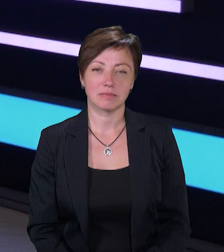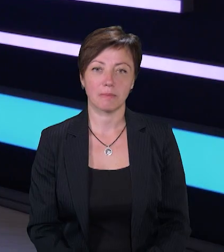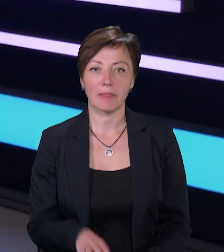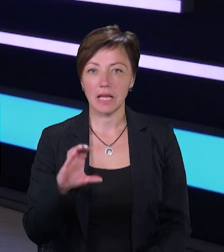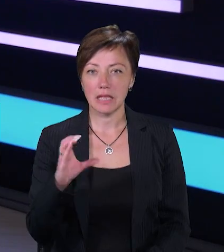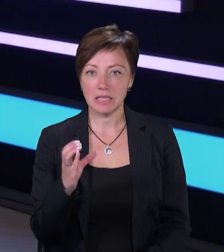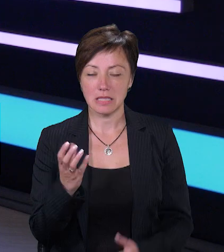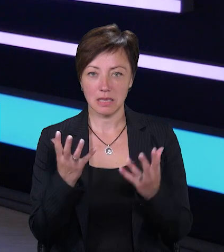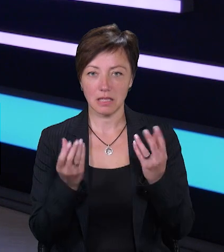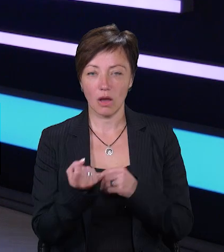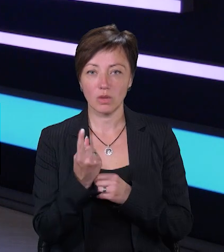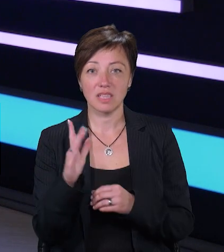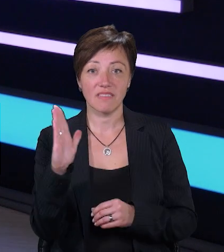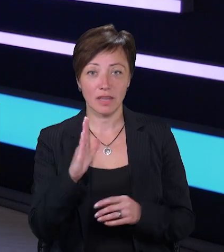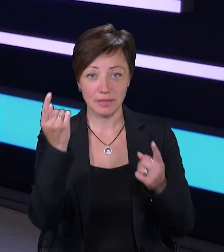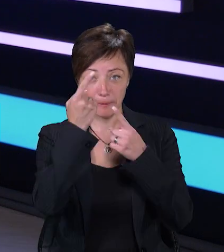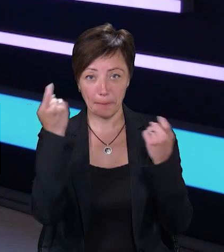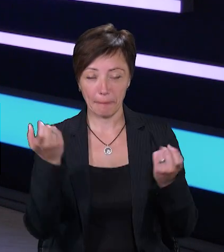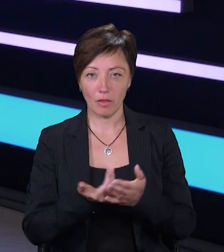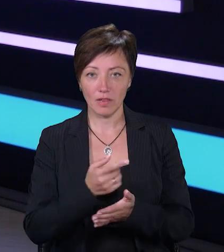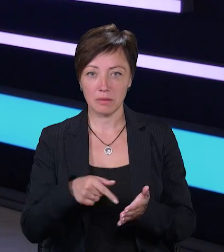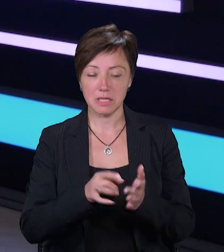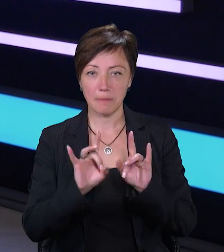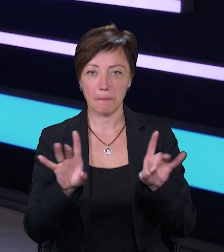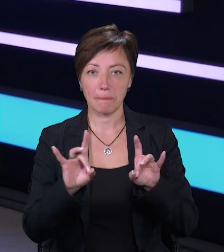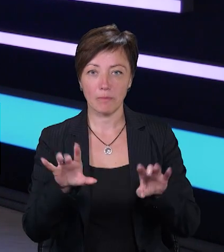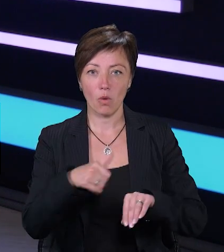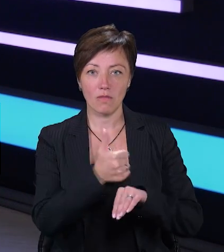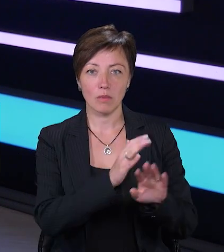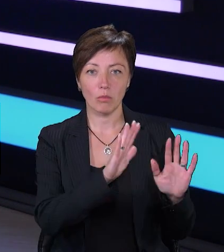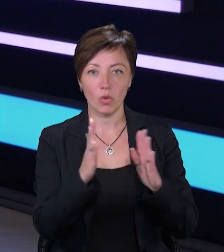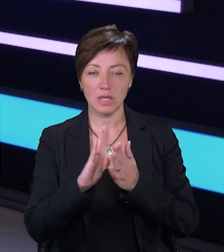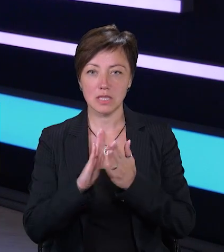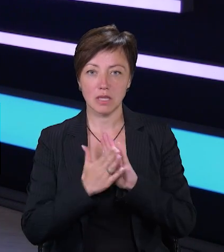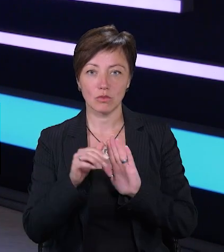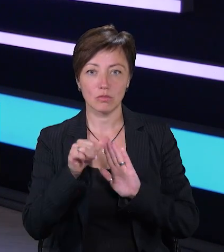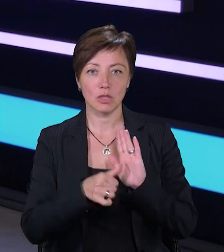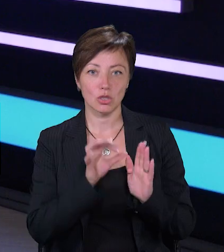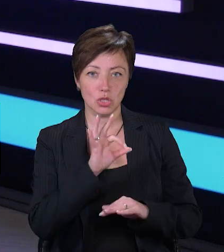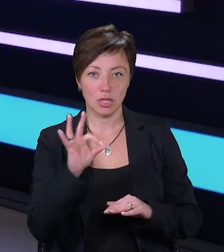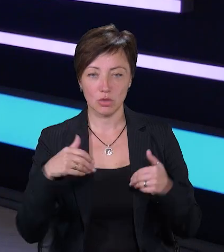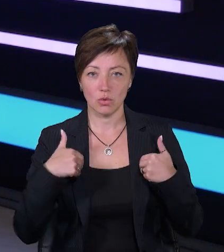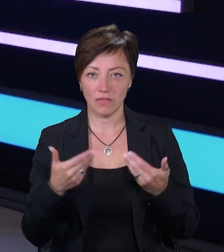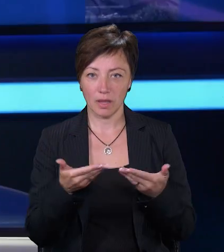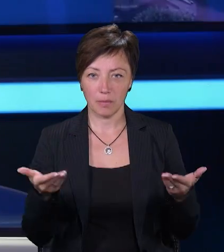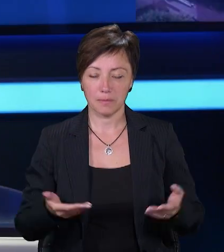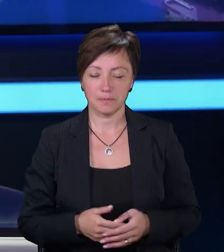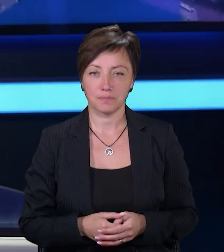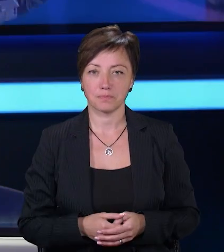Середа, 11 вересня, в ефірі новини міста. Розкажемо про головні події станом на 16-ту. Вітаємо!